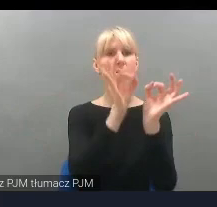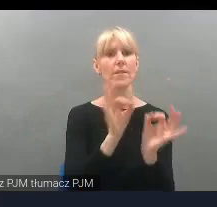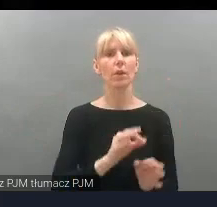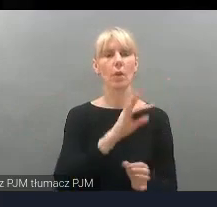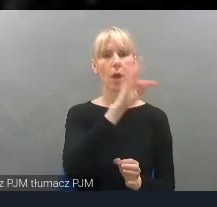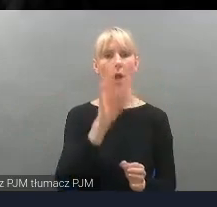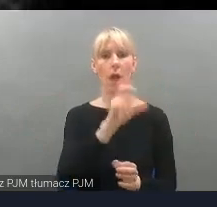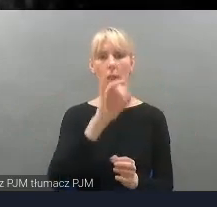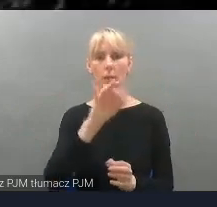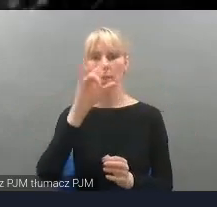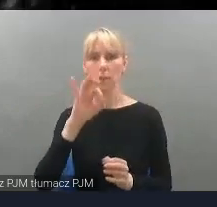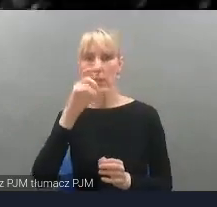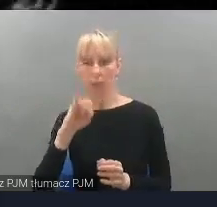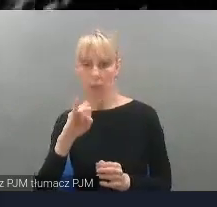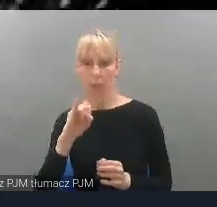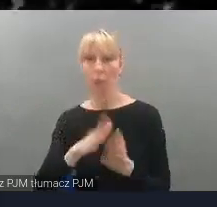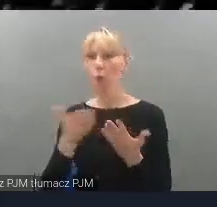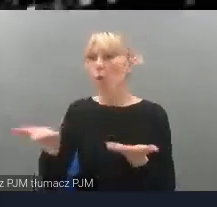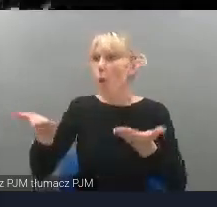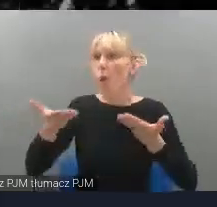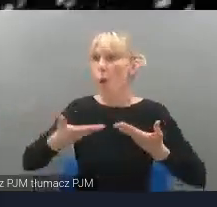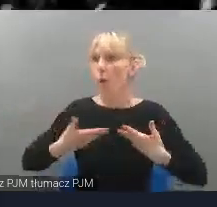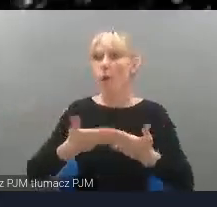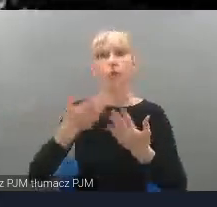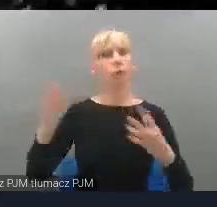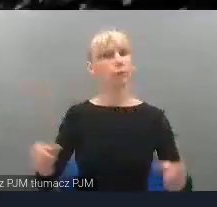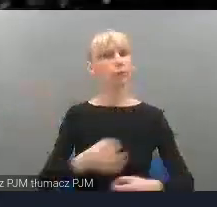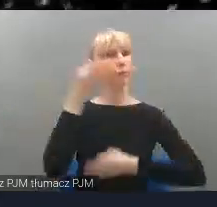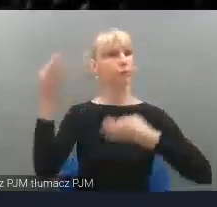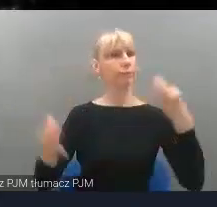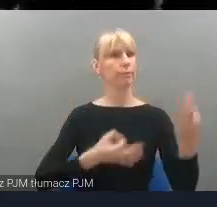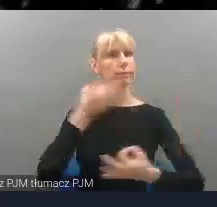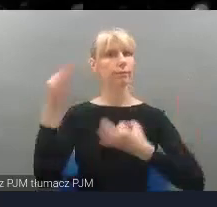W tym celu odbyły się warsztaty we Wrocławskiej Pracowni Małych Instrumentów.